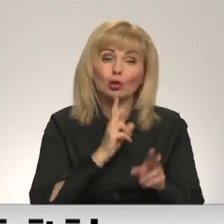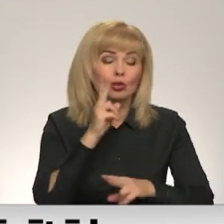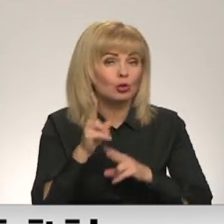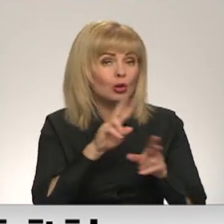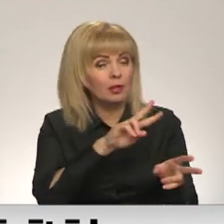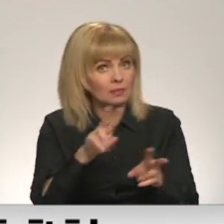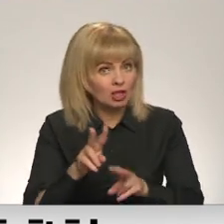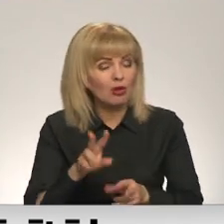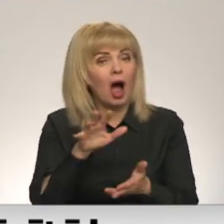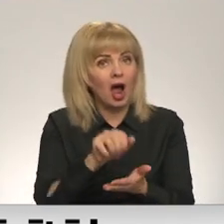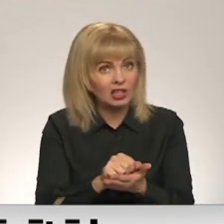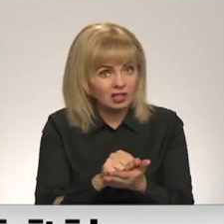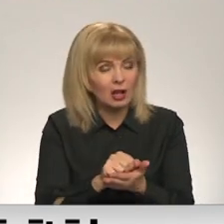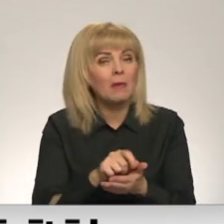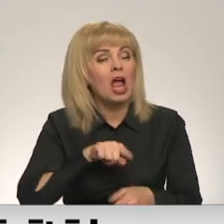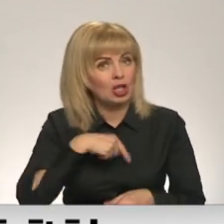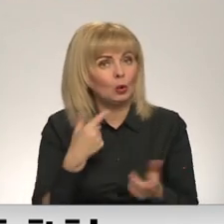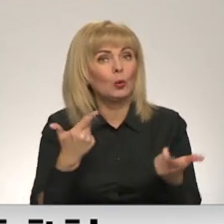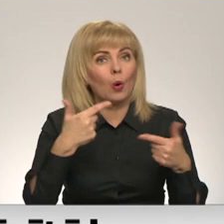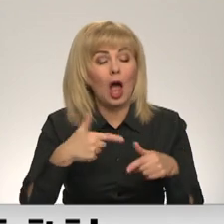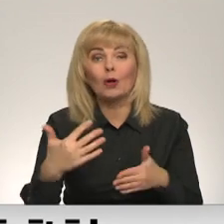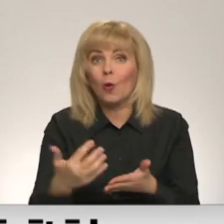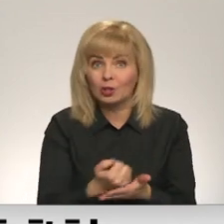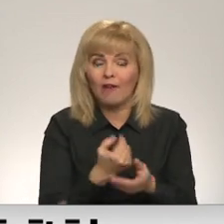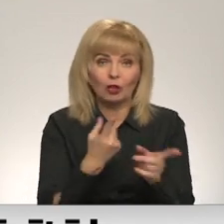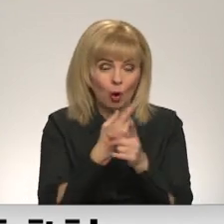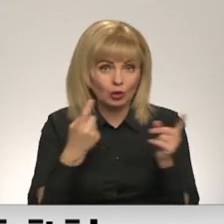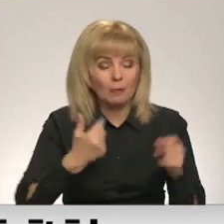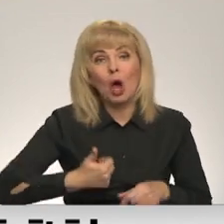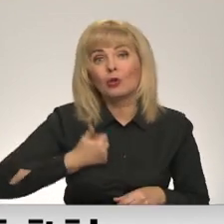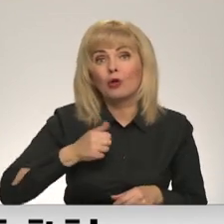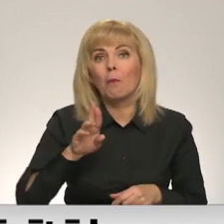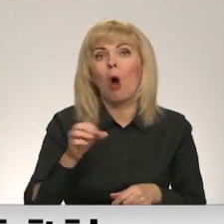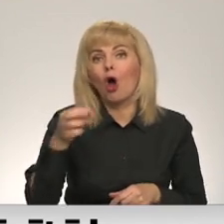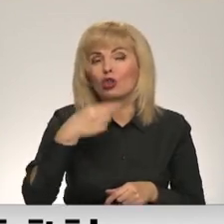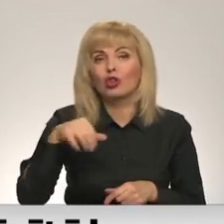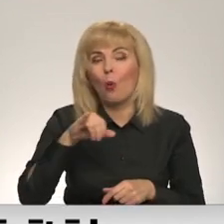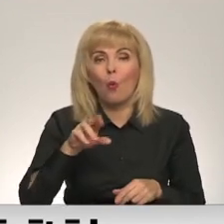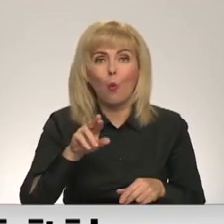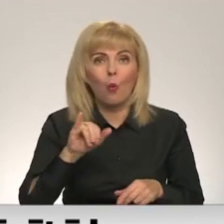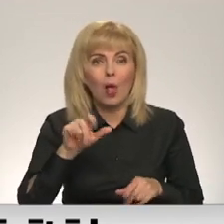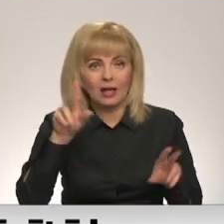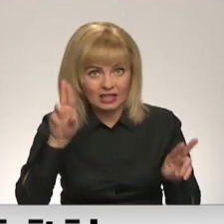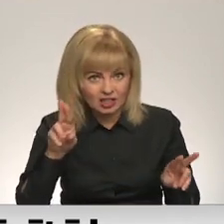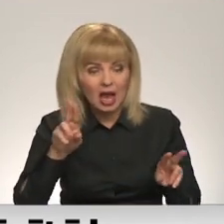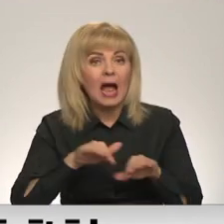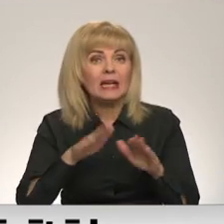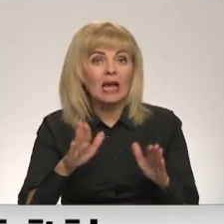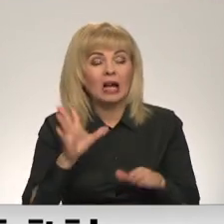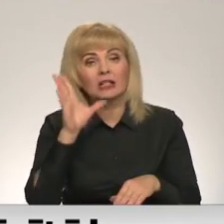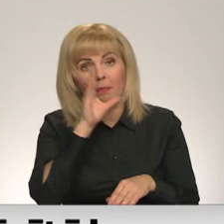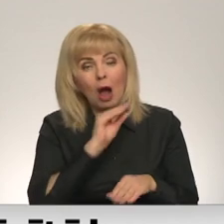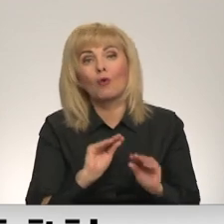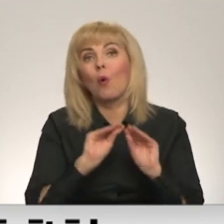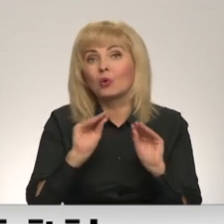izskatīšana aizņēma zinām laiku. Par uzvarētāju atzīts uzņēmums modules engineering, kas iekārtas līdz šīm paguvis